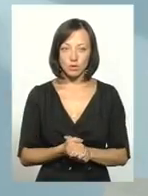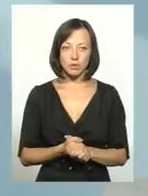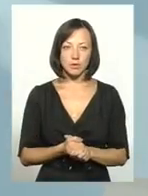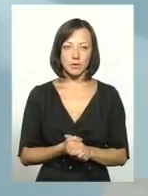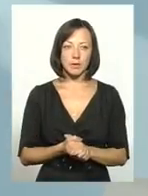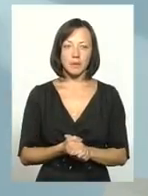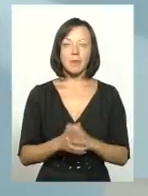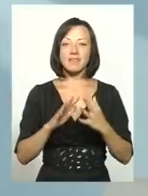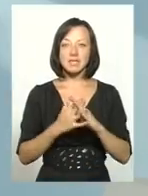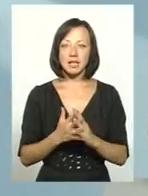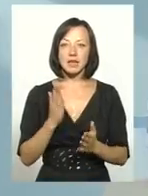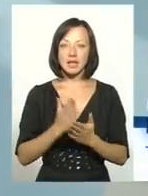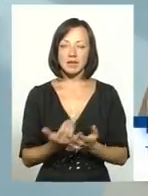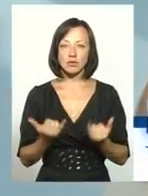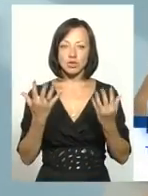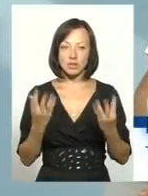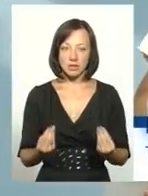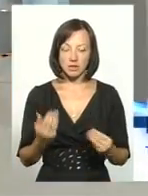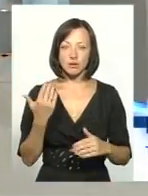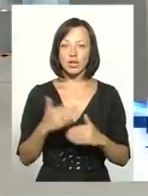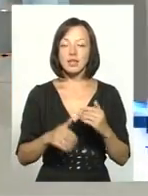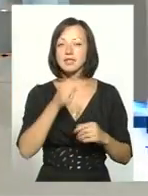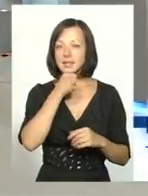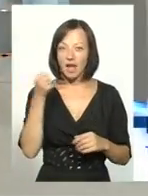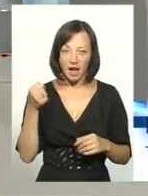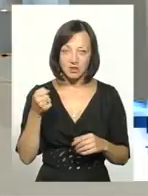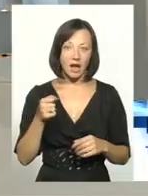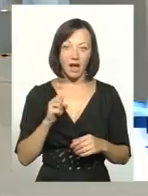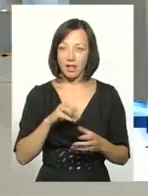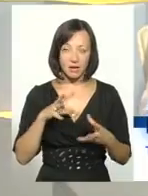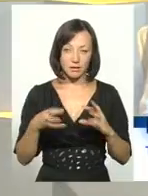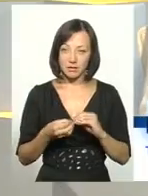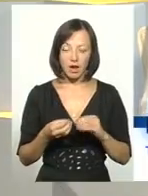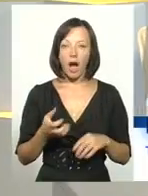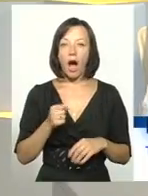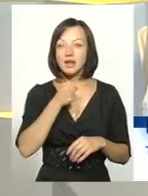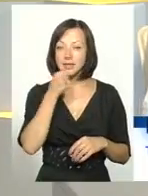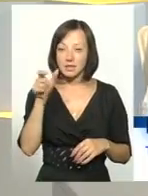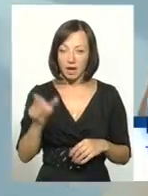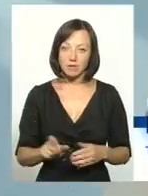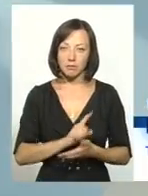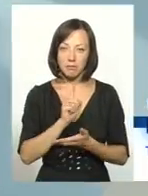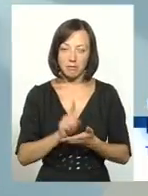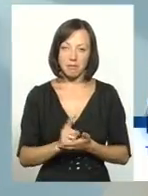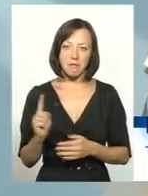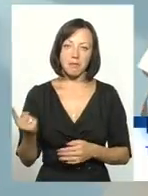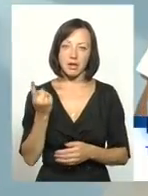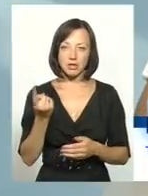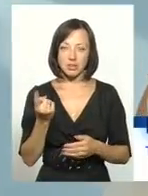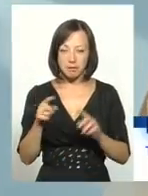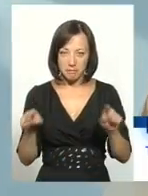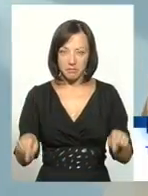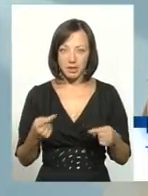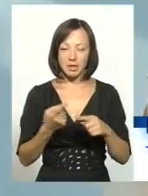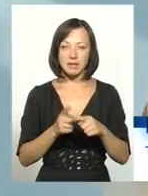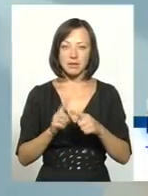Тобто, як в селі є на сьогоднішній день... Вже є староста. Вже є разом з тим вони... І староста мав би перший підняти це на руки і